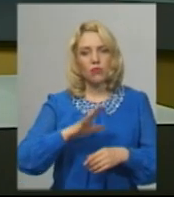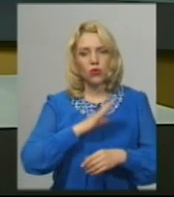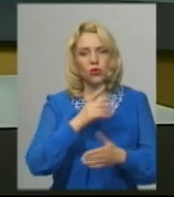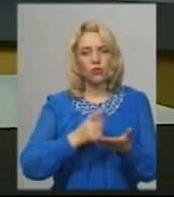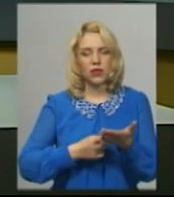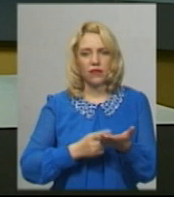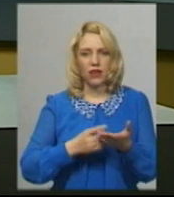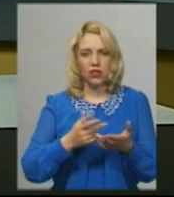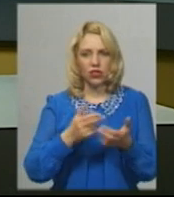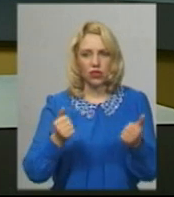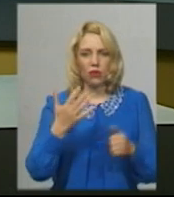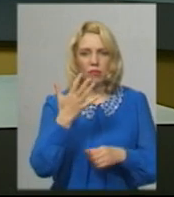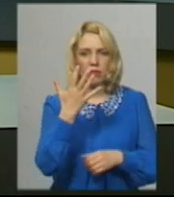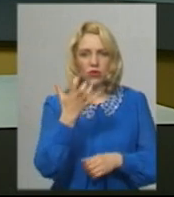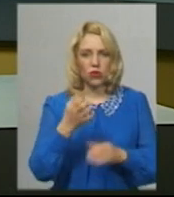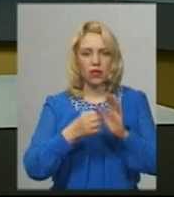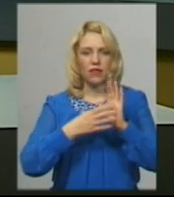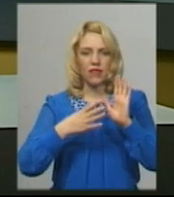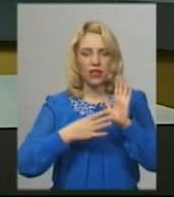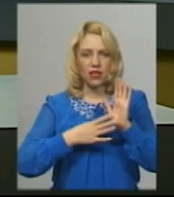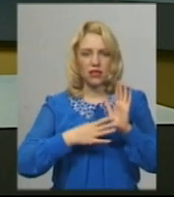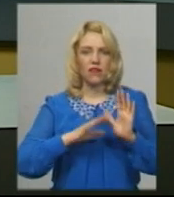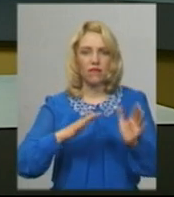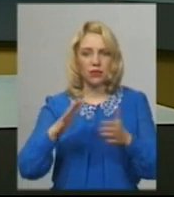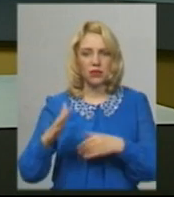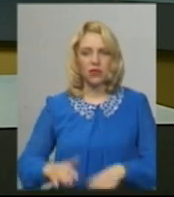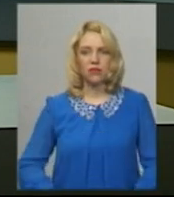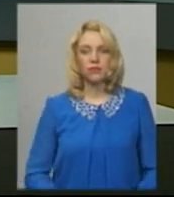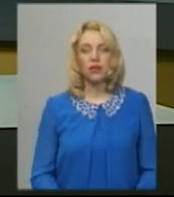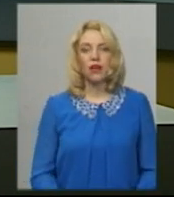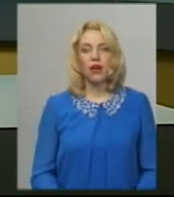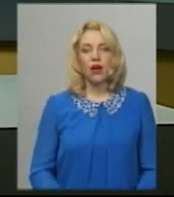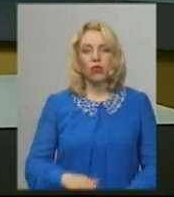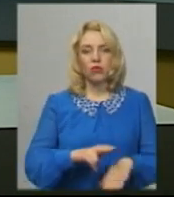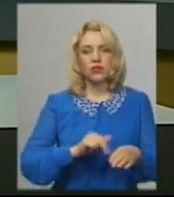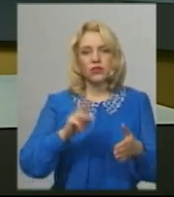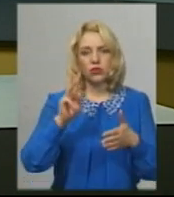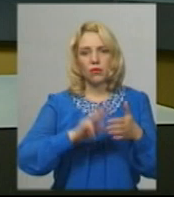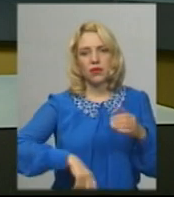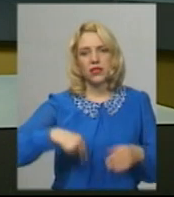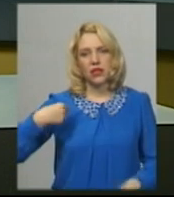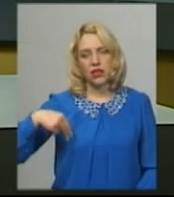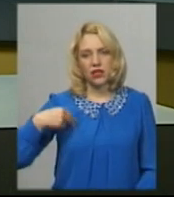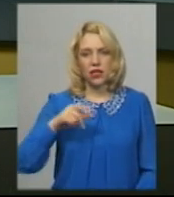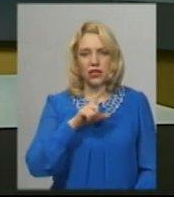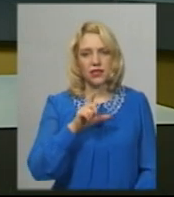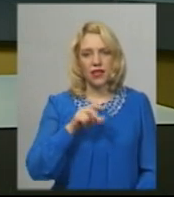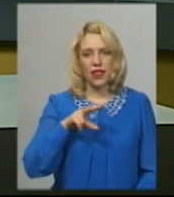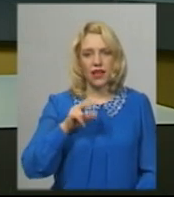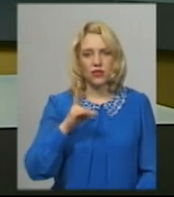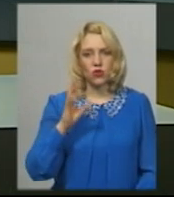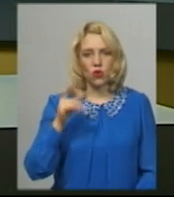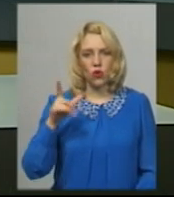519 випадків COVID-19. Поліція оштрафувала президента Володимира Зеленського за